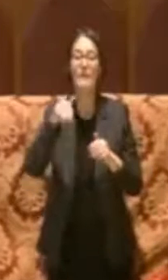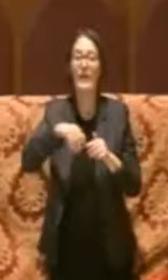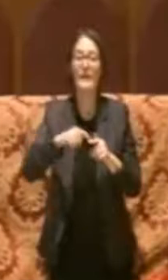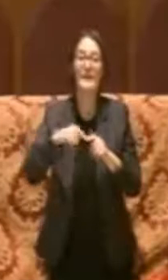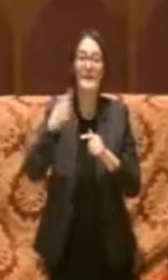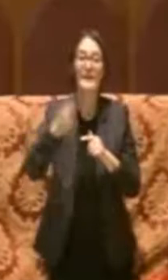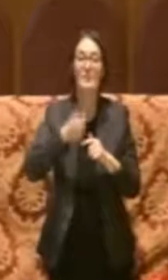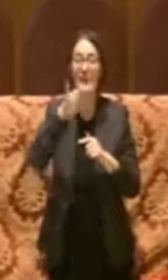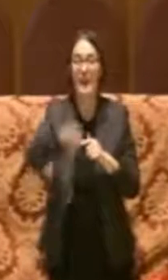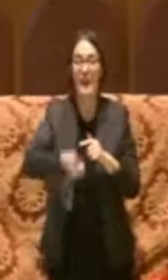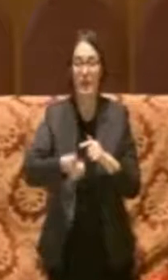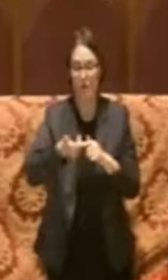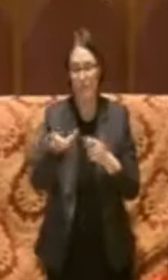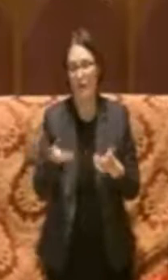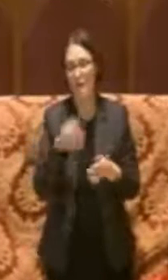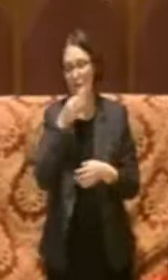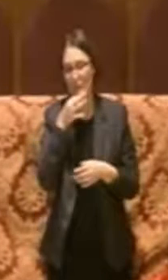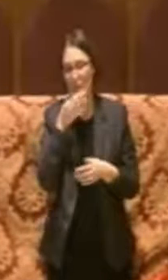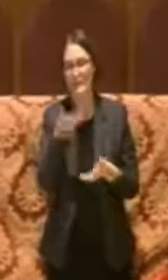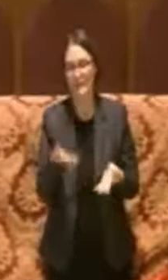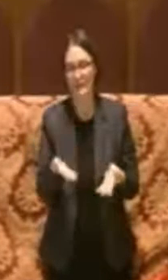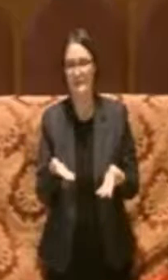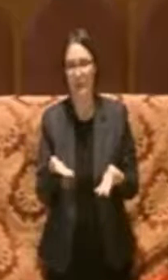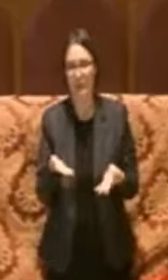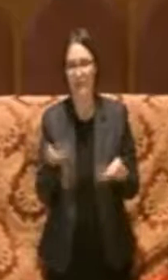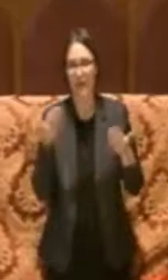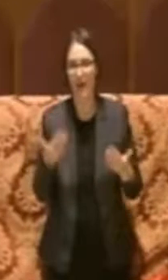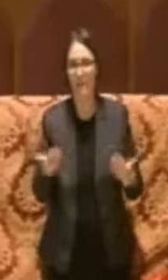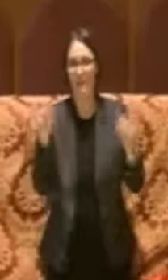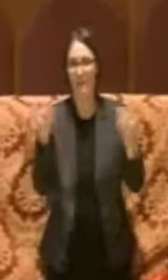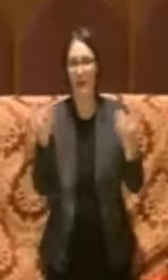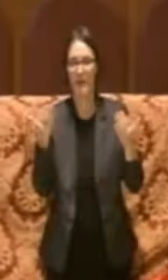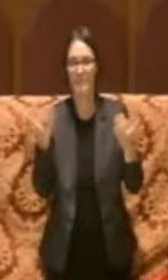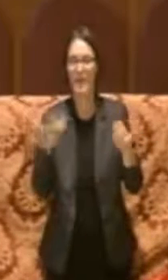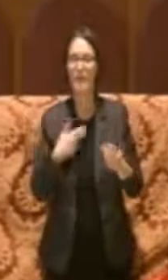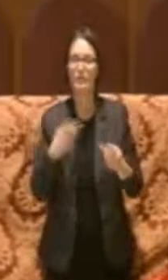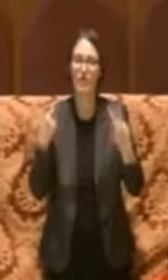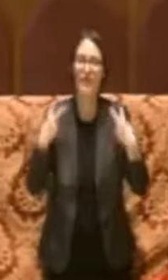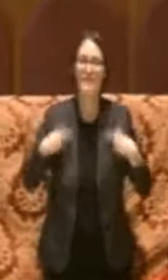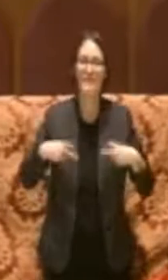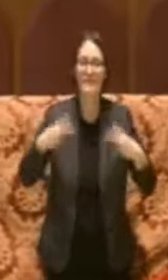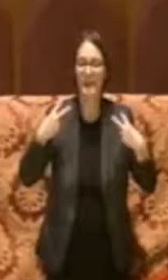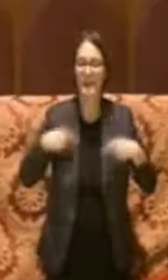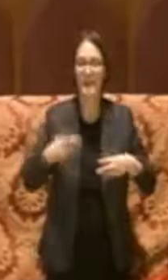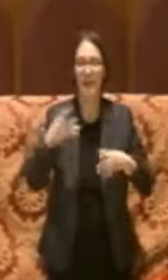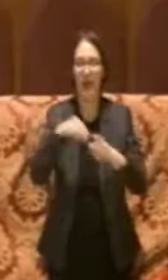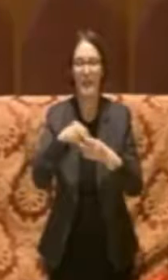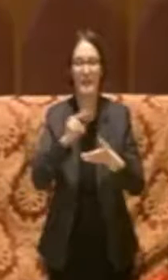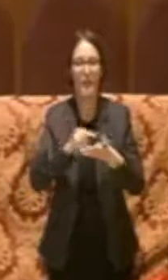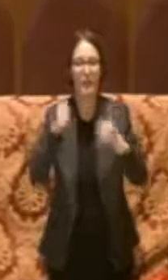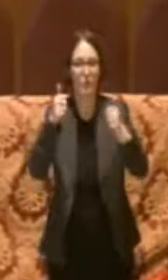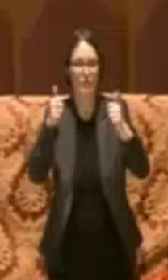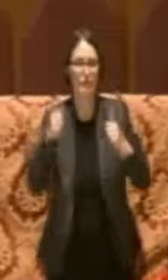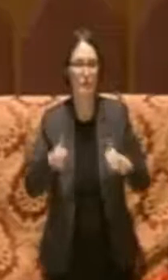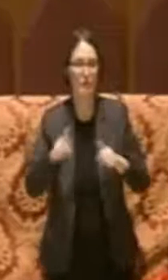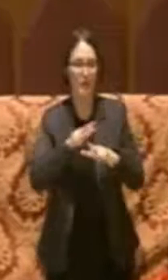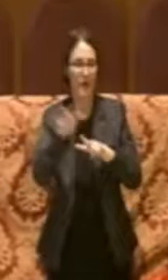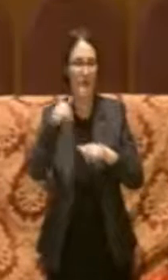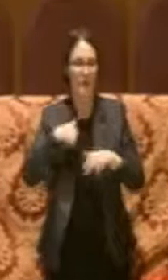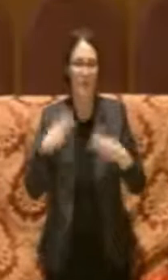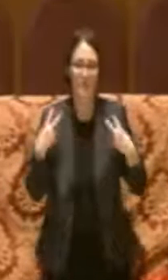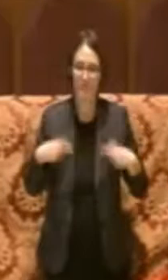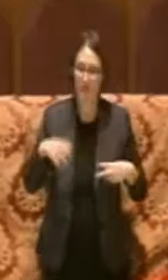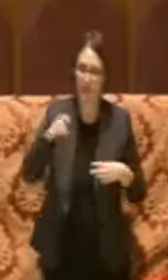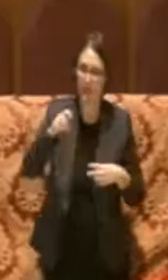c'è vita nell'ufficio bandi di questo comune, dopo aver approvato il